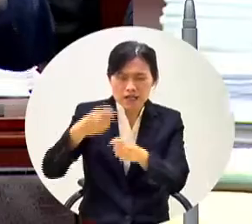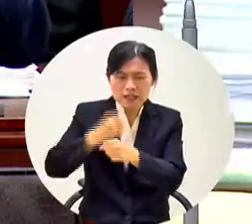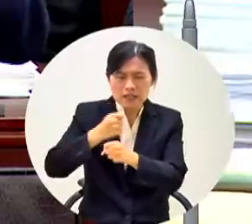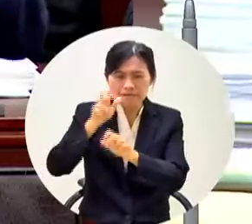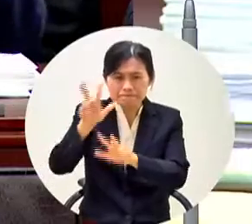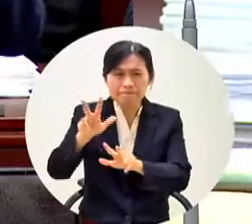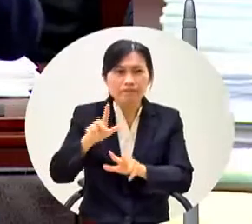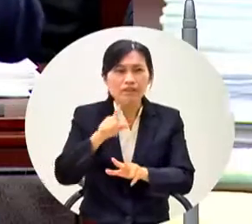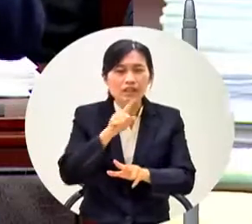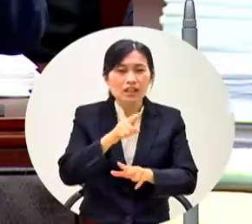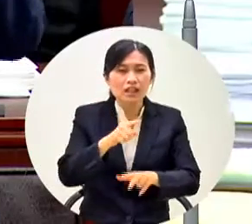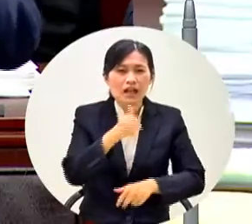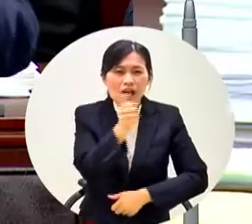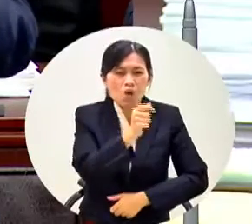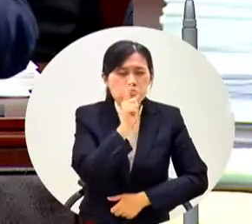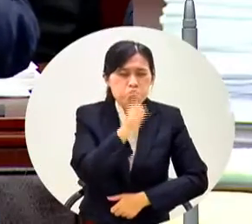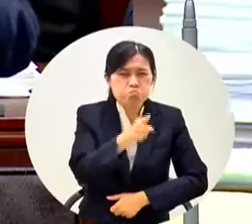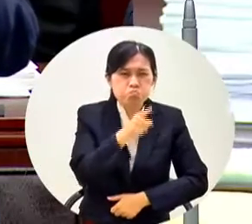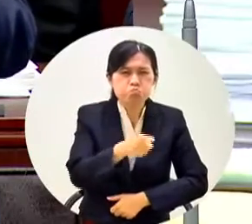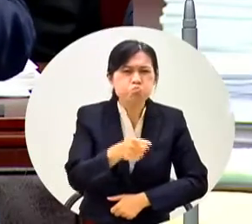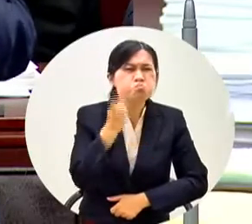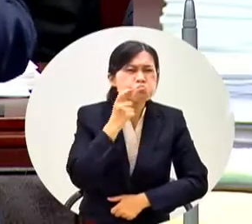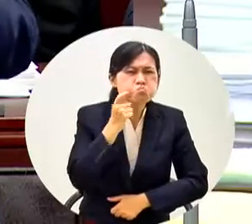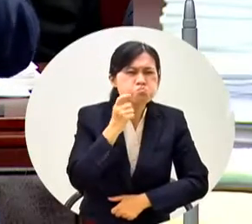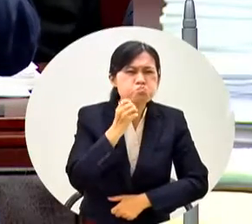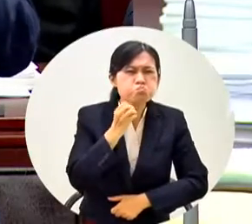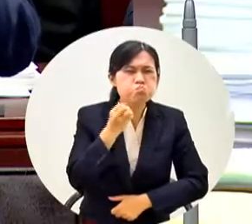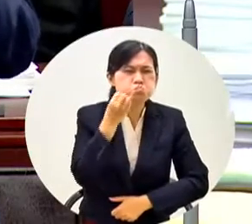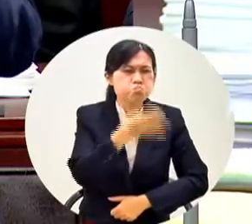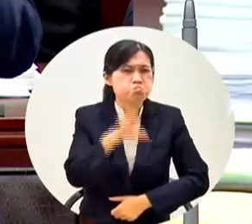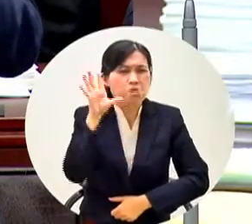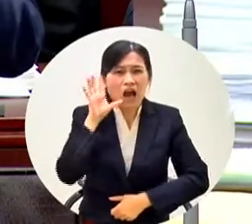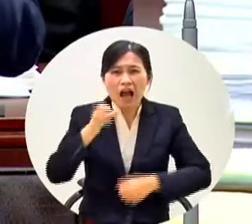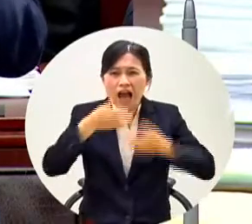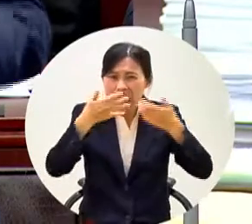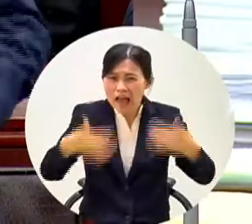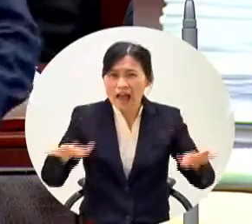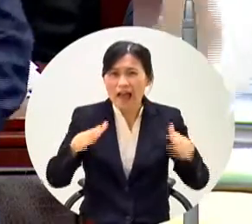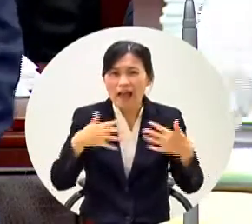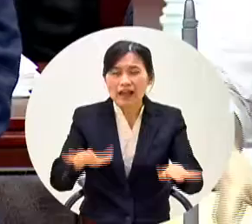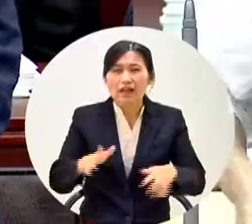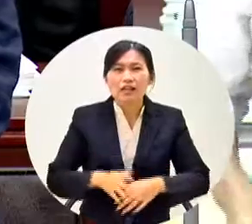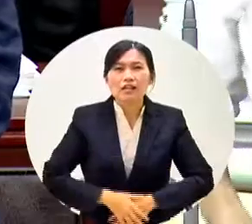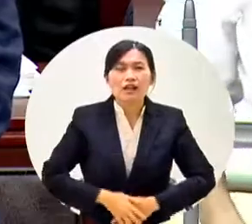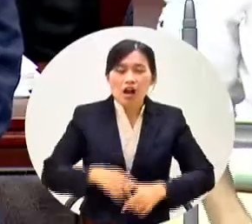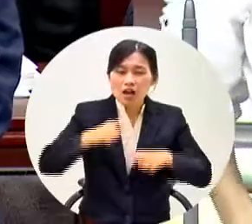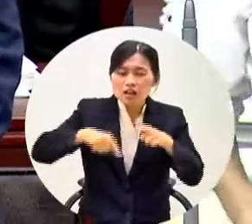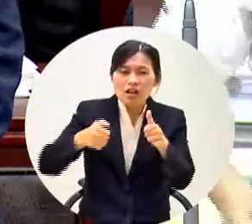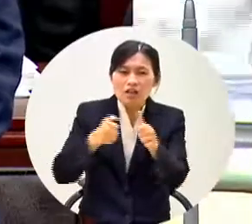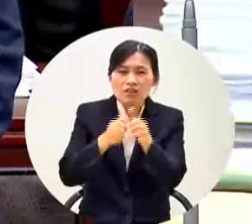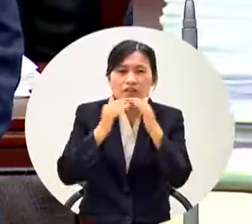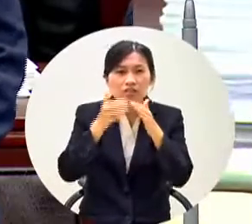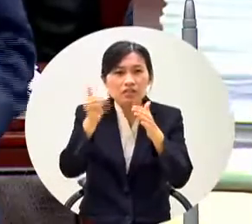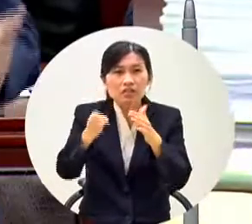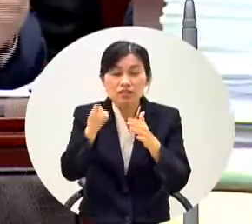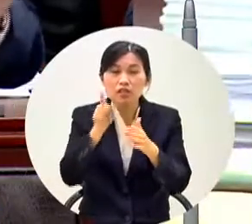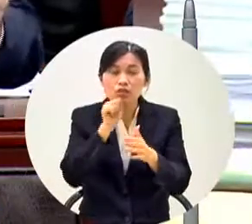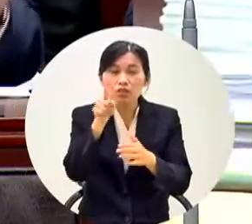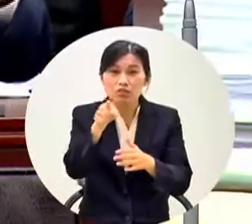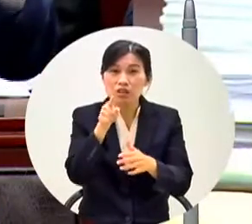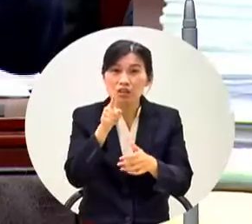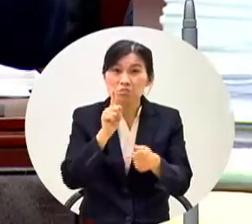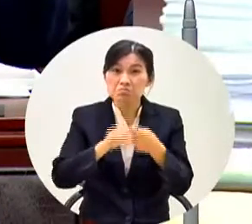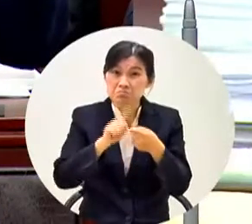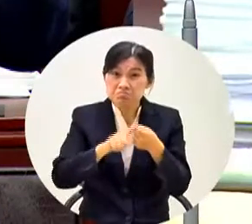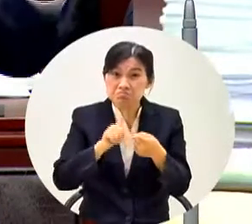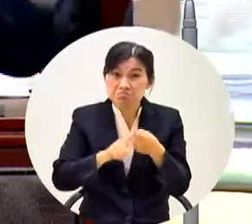多的這個第一個所以我要我先兩個都來請到法律首檔好不好葉副市長對不對葉副市長如果這個是事實你請市府